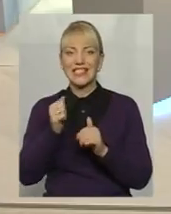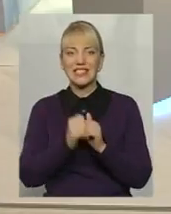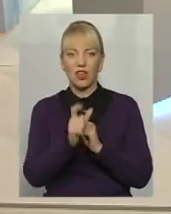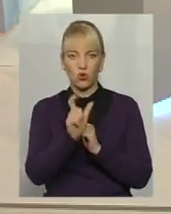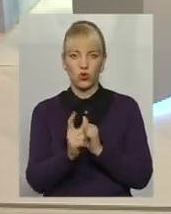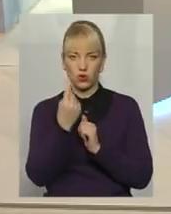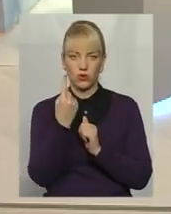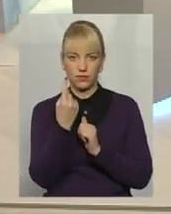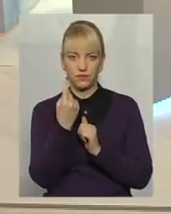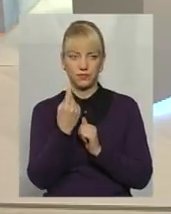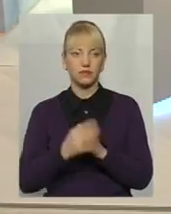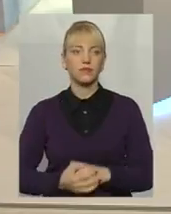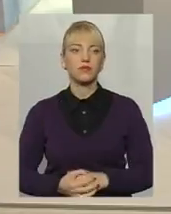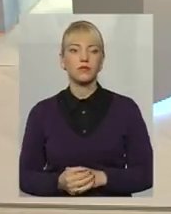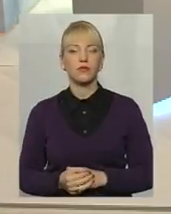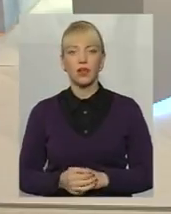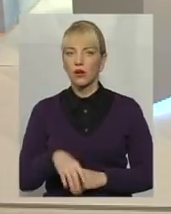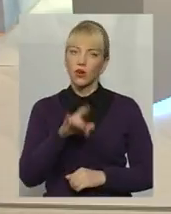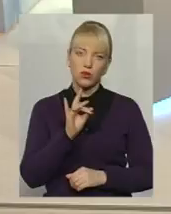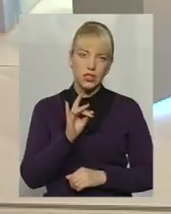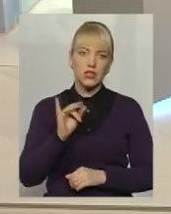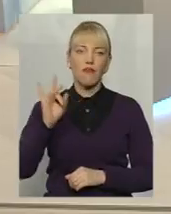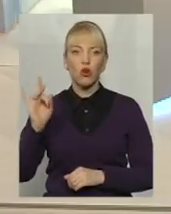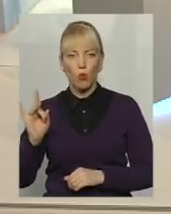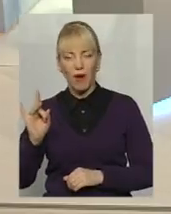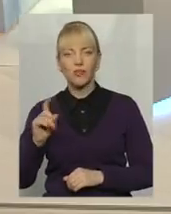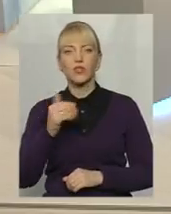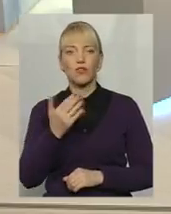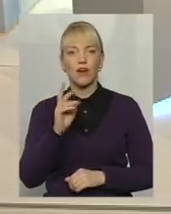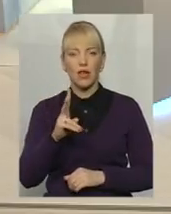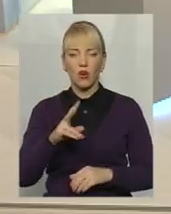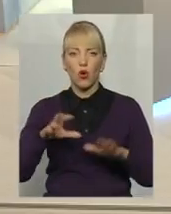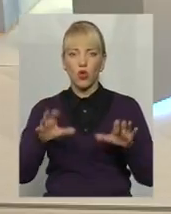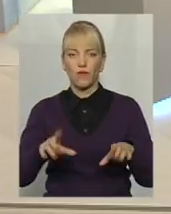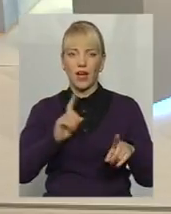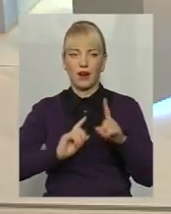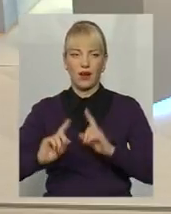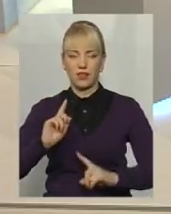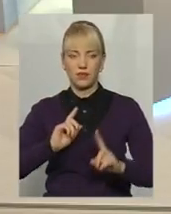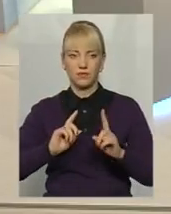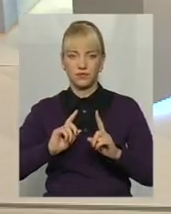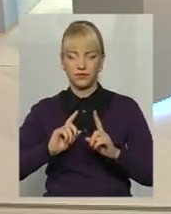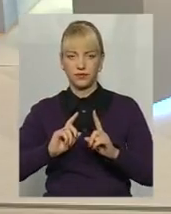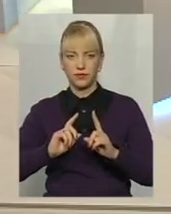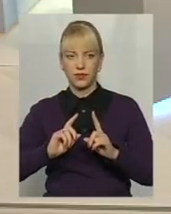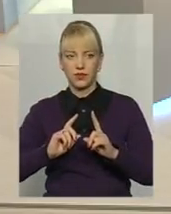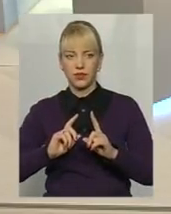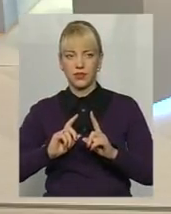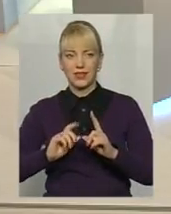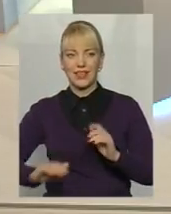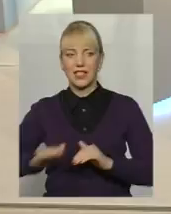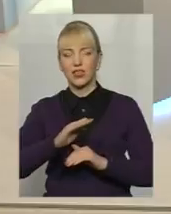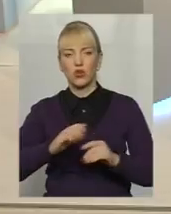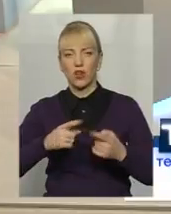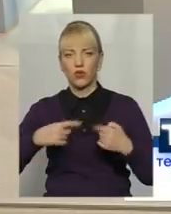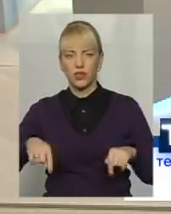неоформленого. Ростислава Романовичу, ви як голова ради, власне, територіальне